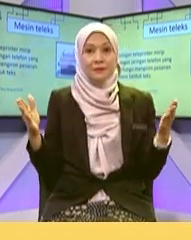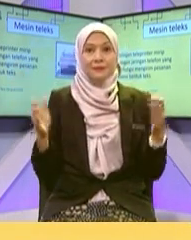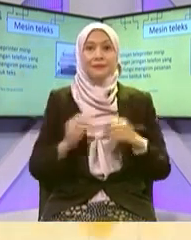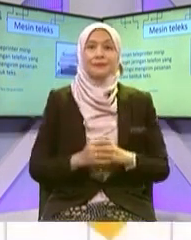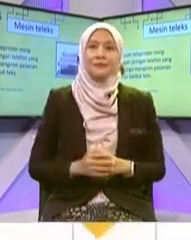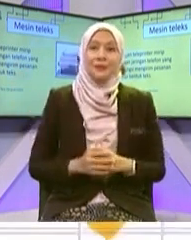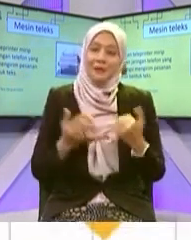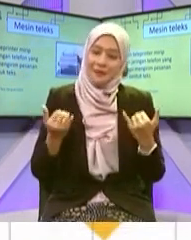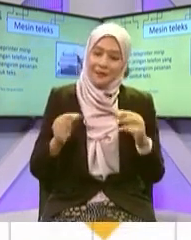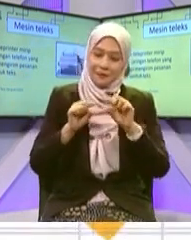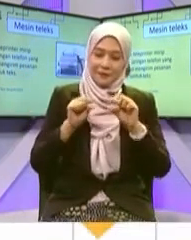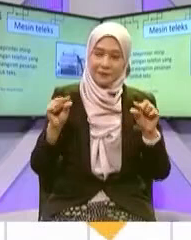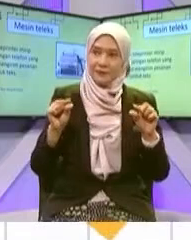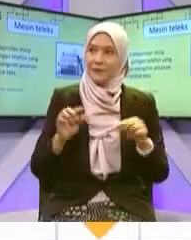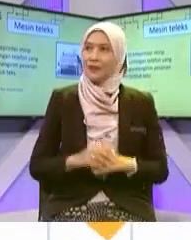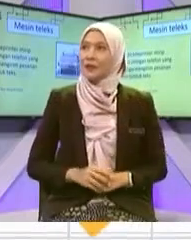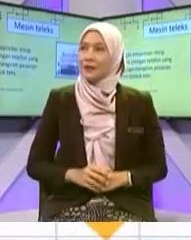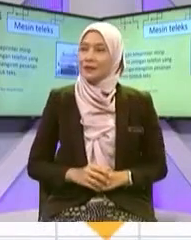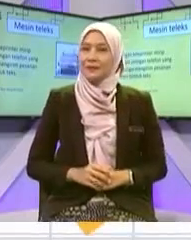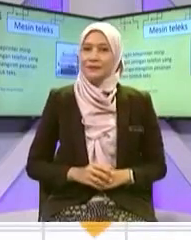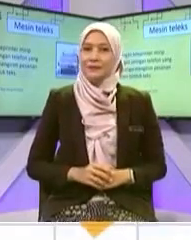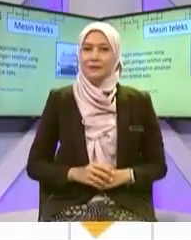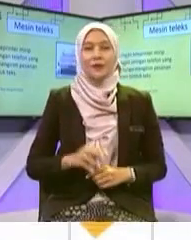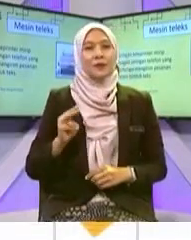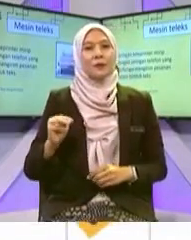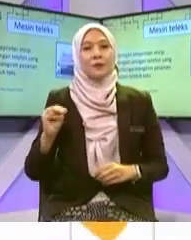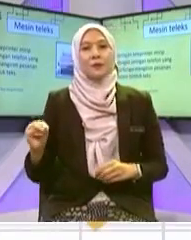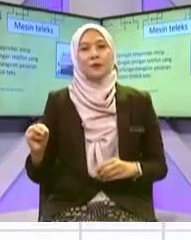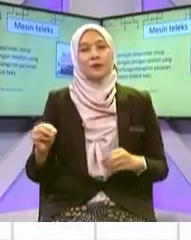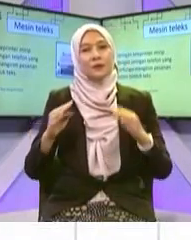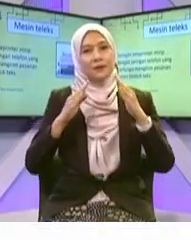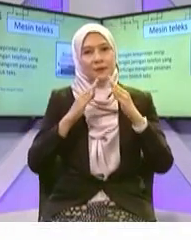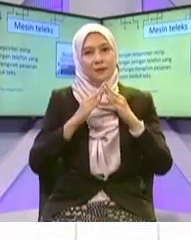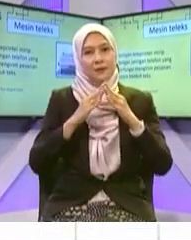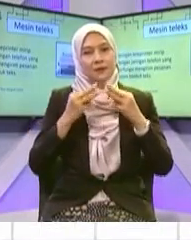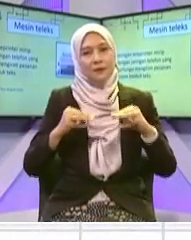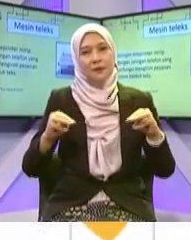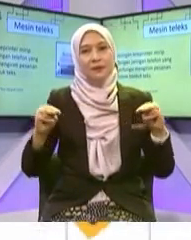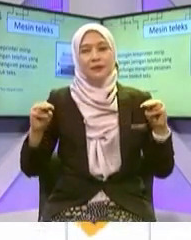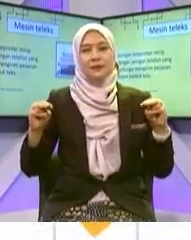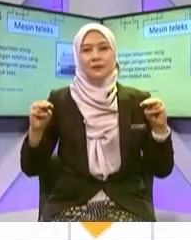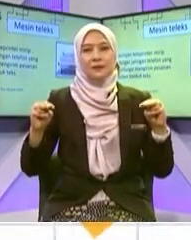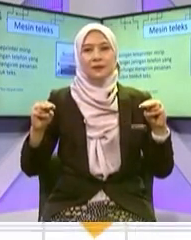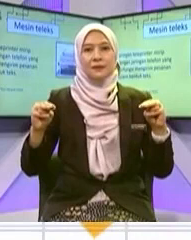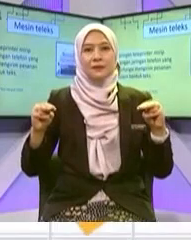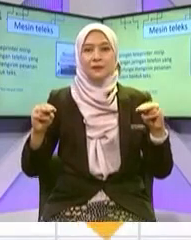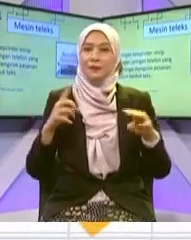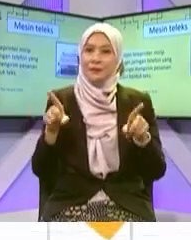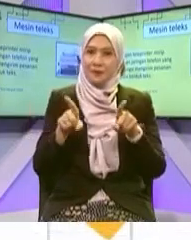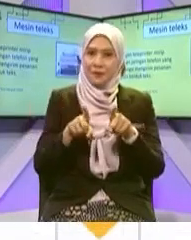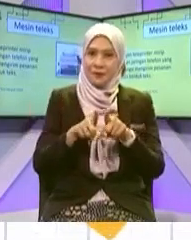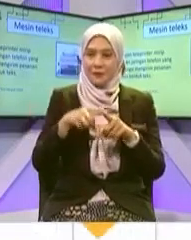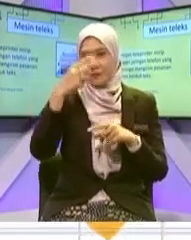bagus Okey steady Saya yakin lah Mereka di rumah pun Masih bersama kita Boleh terus Memahami Apakah yang